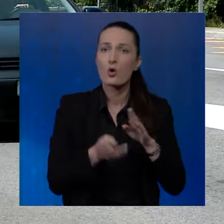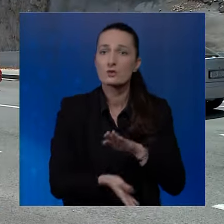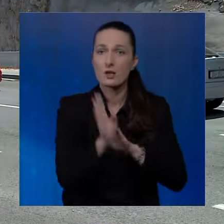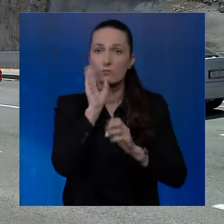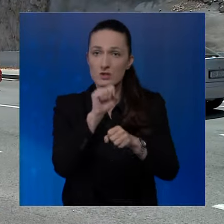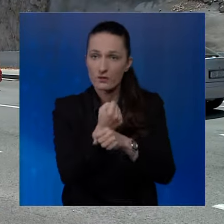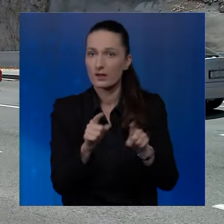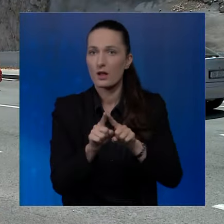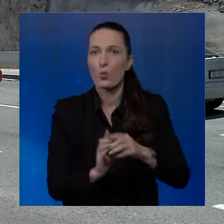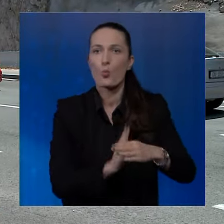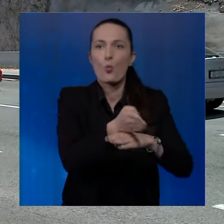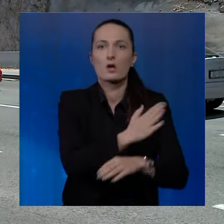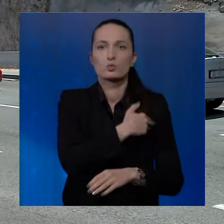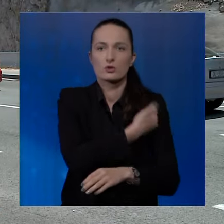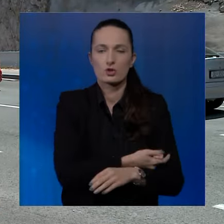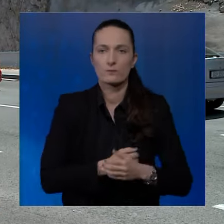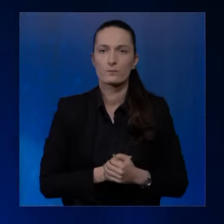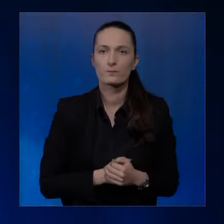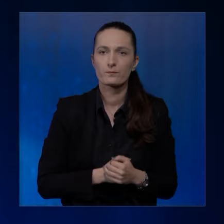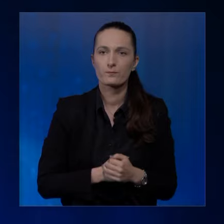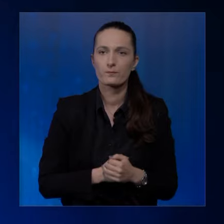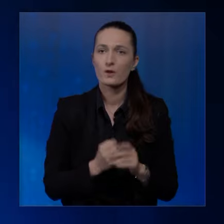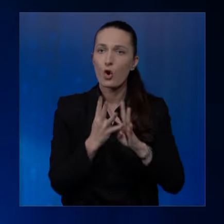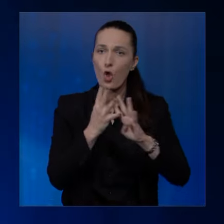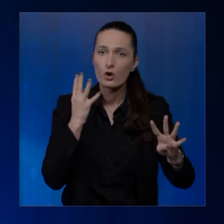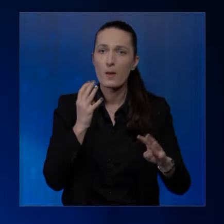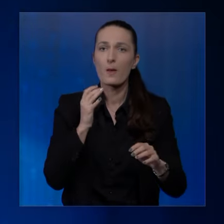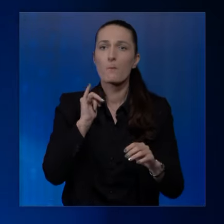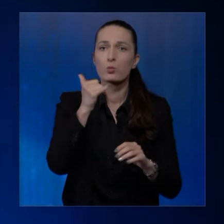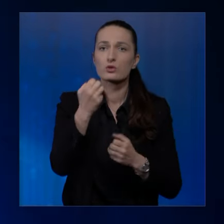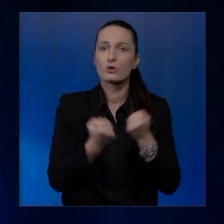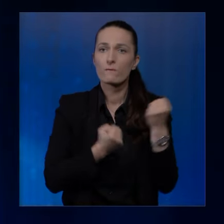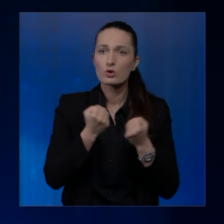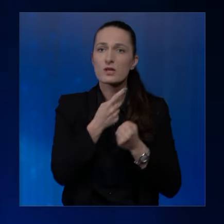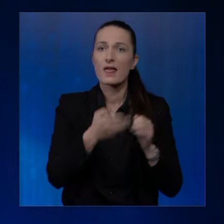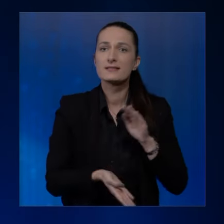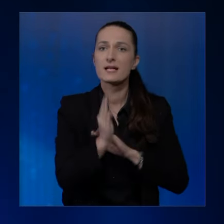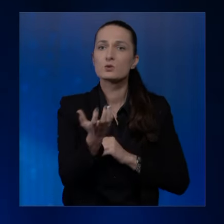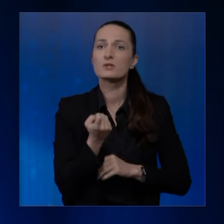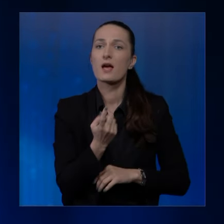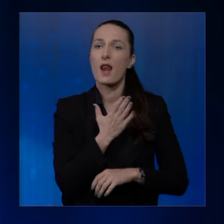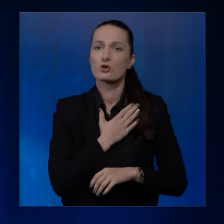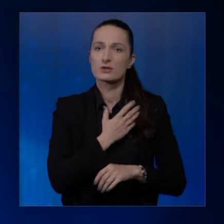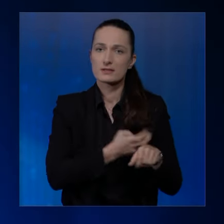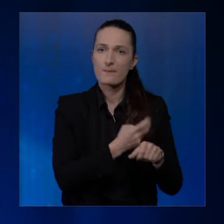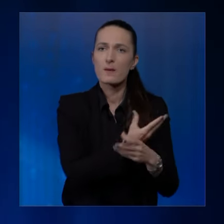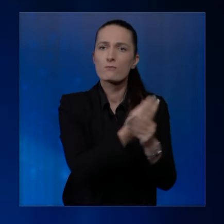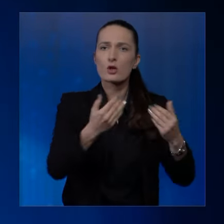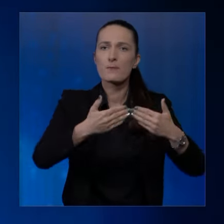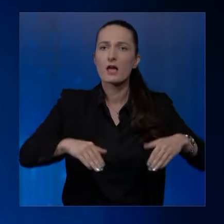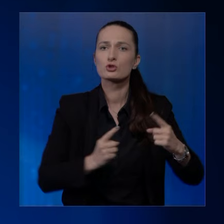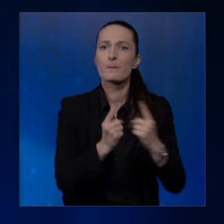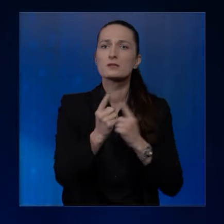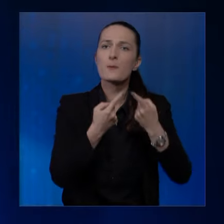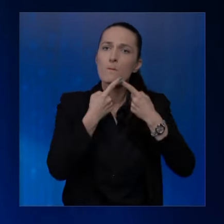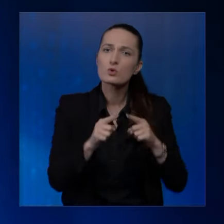iz Bosne i Hercegovine, tako i na ulazu u državu. Kolone putničkih vozila su i na izlazu iz naše zemlje na mnogim graničnim prijelazima,